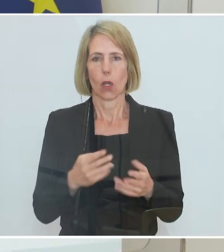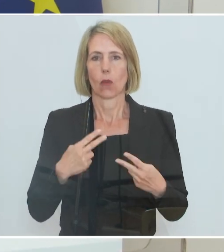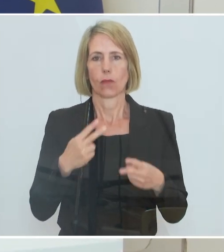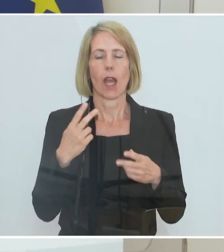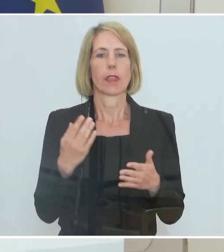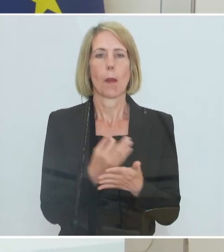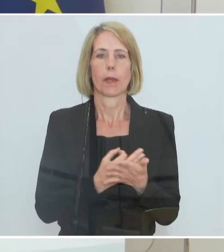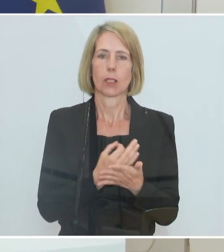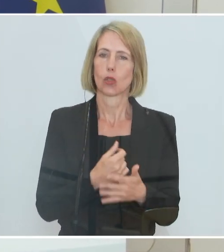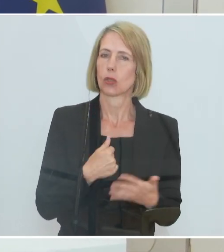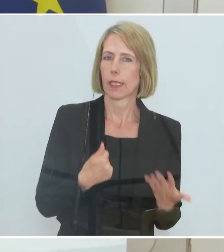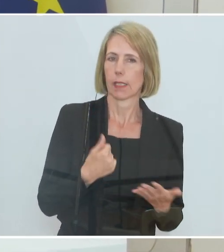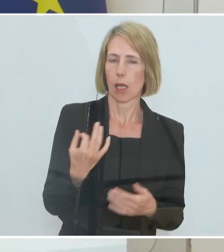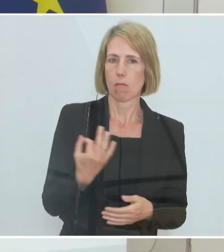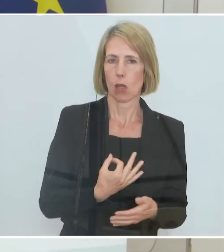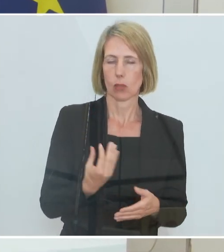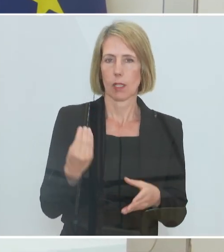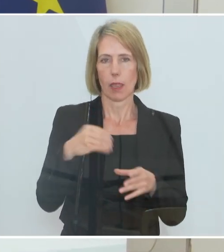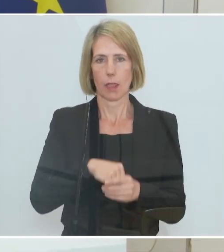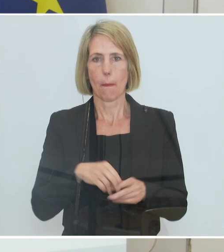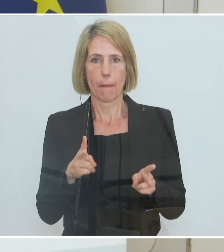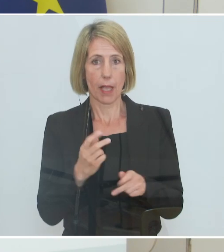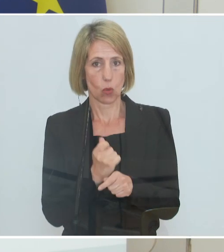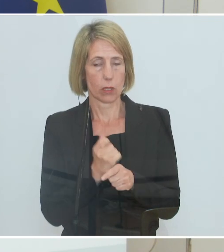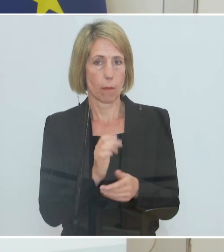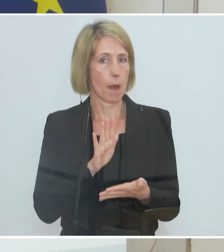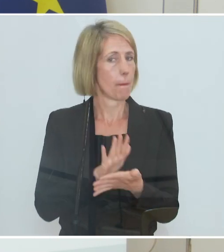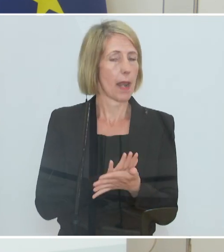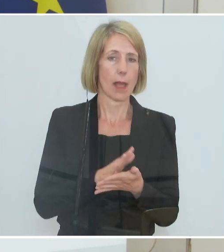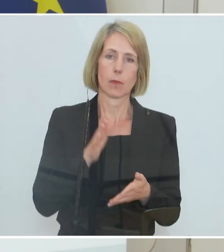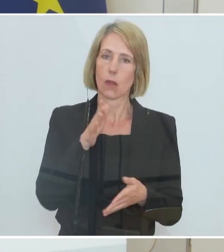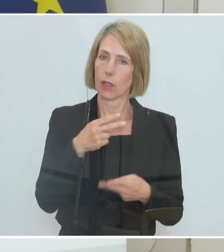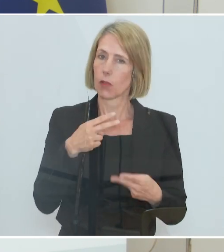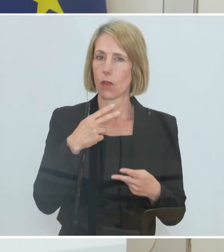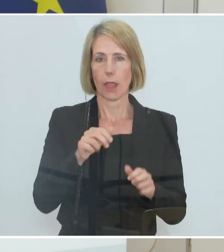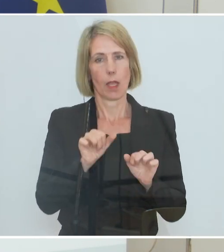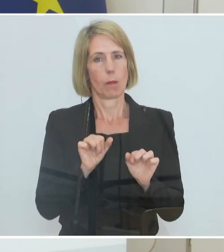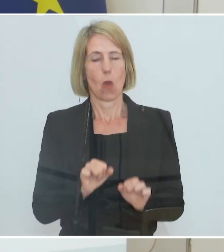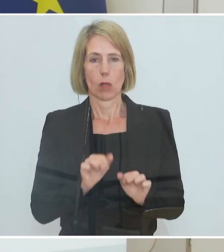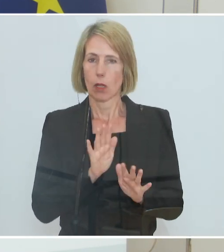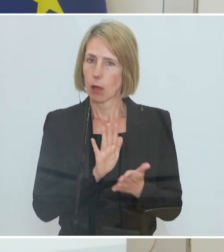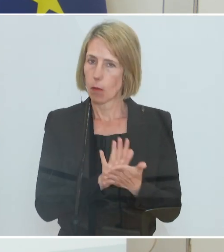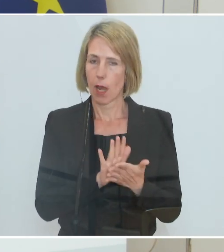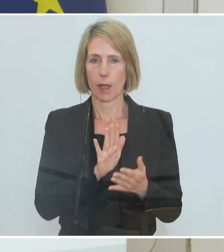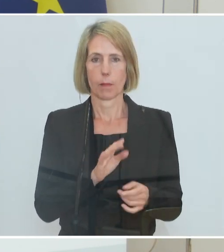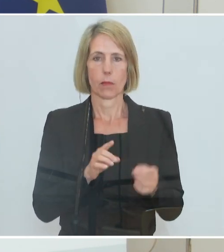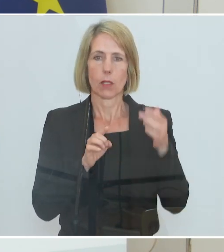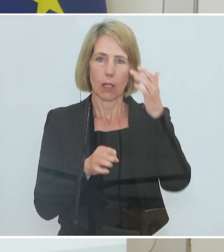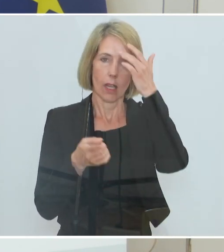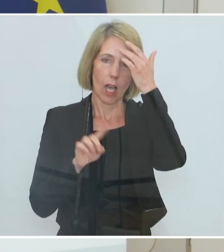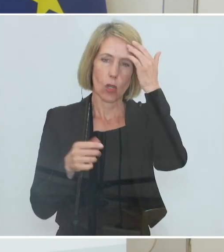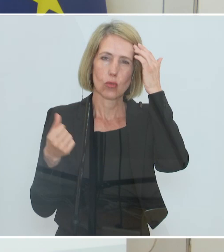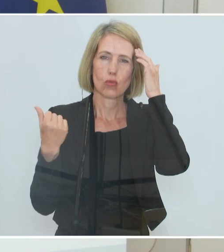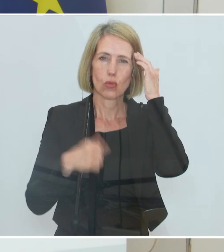Förderkosten in der Kurzarbeit. Das wird nicht weiter möglich sein. Wir haben auch gesprochen über eine mögliche